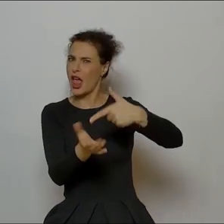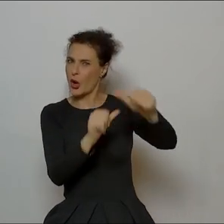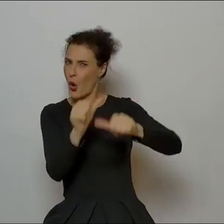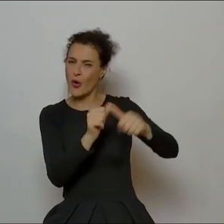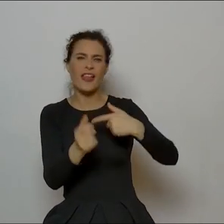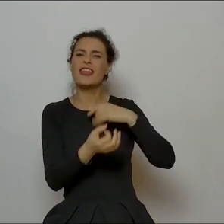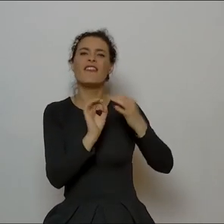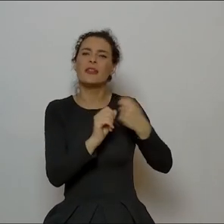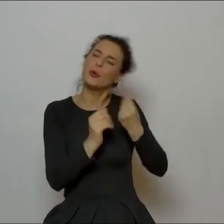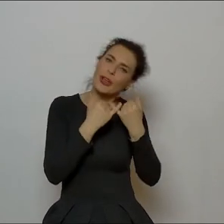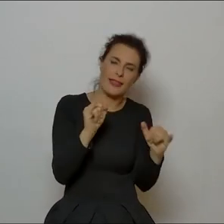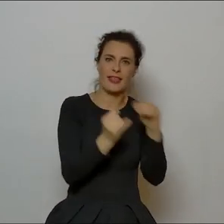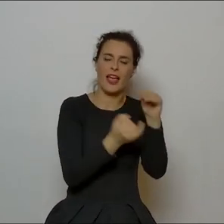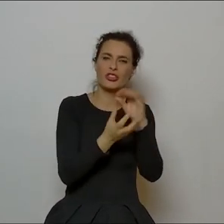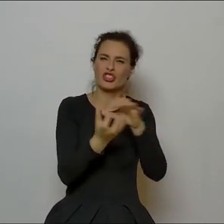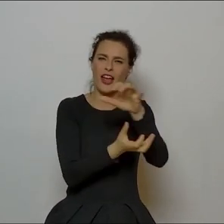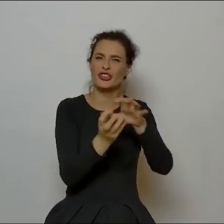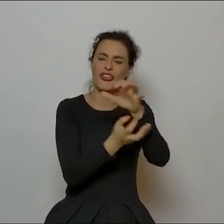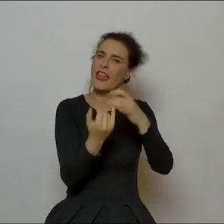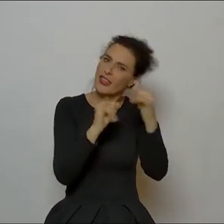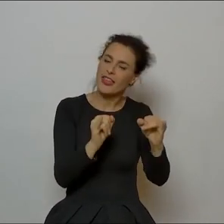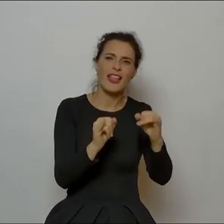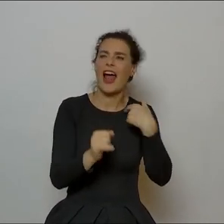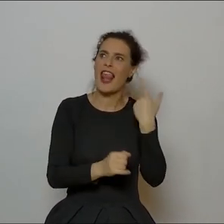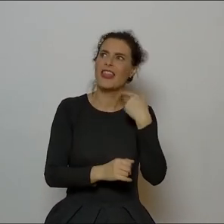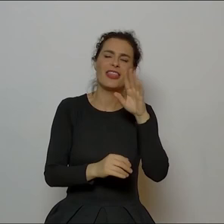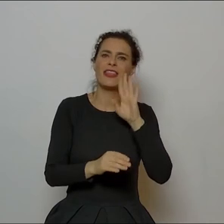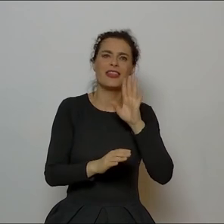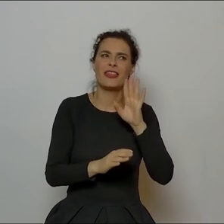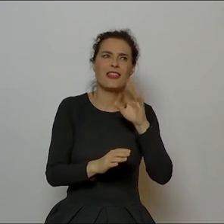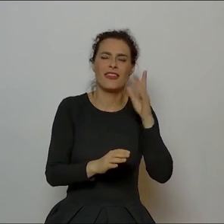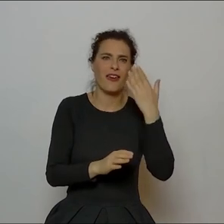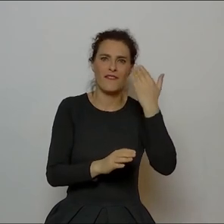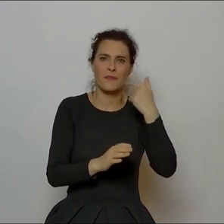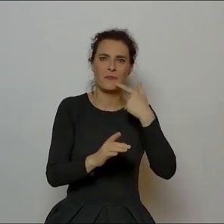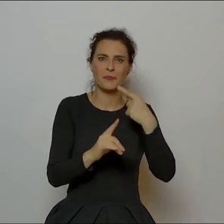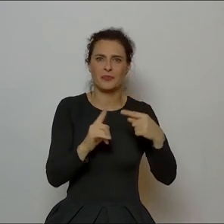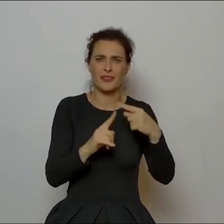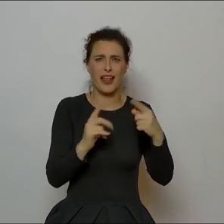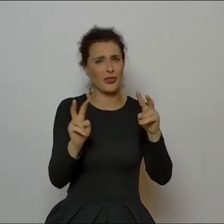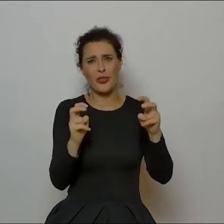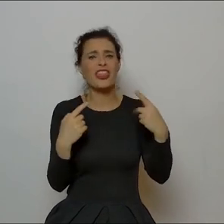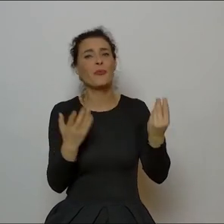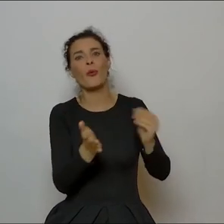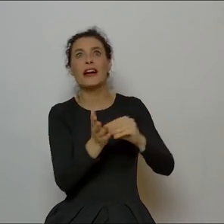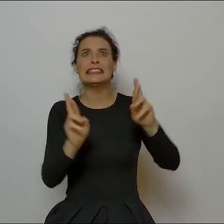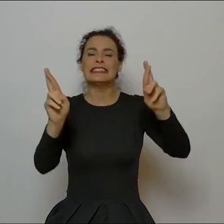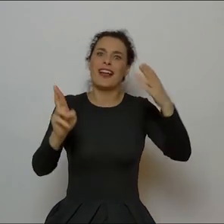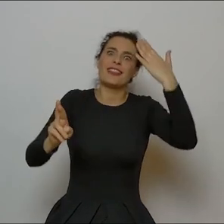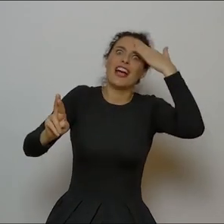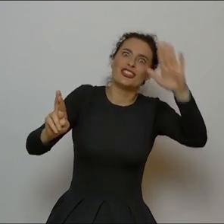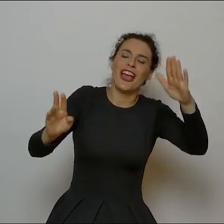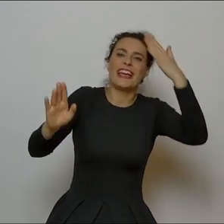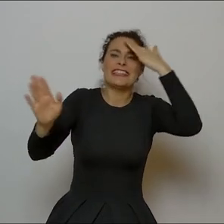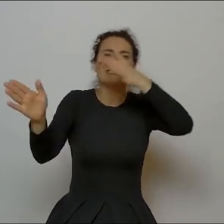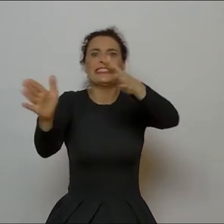jeszcze innego przymiotnika. Tak. Tak, ale nie był to przymiotnik, budzący nadzieję. No, był łatwy.